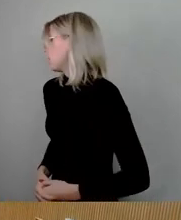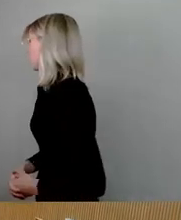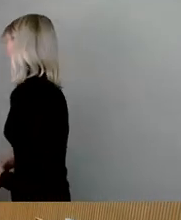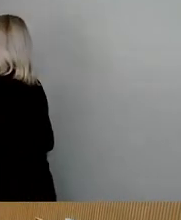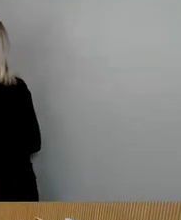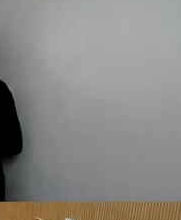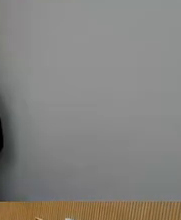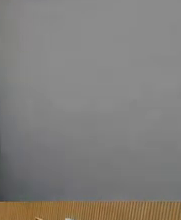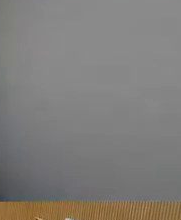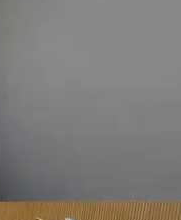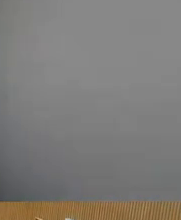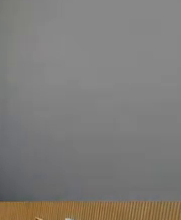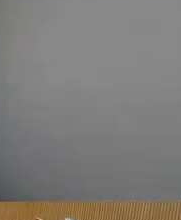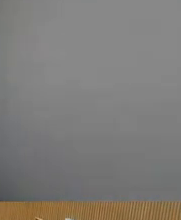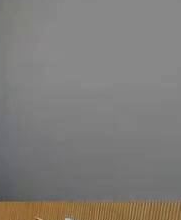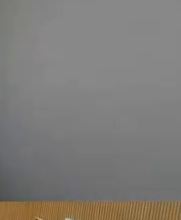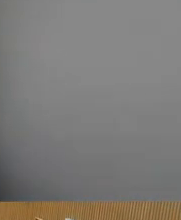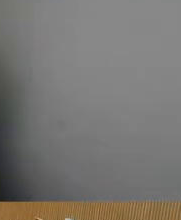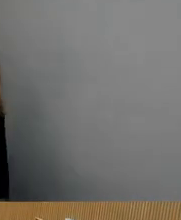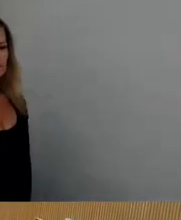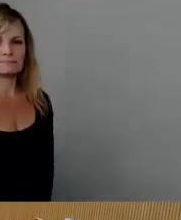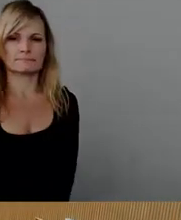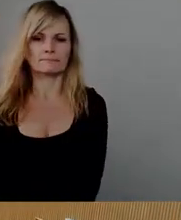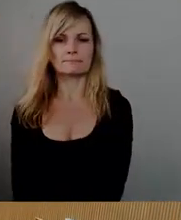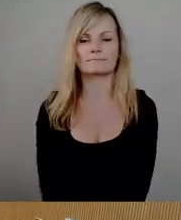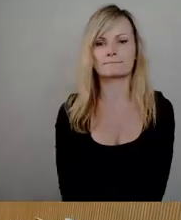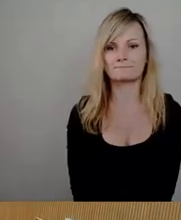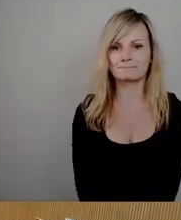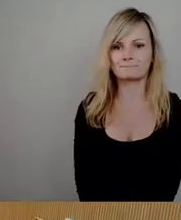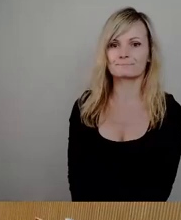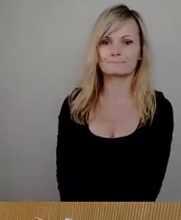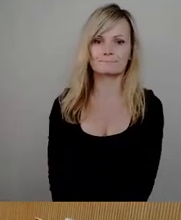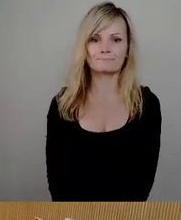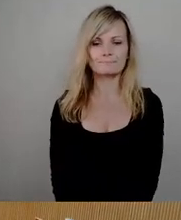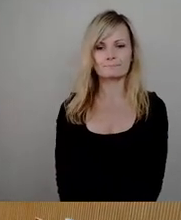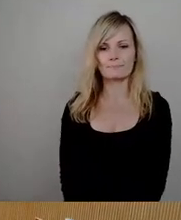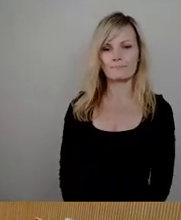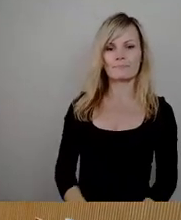Okay, weitere Wortmeldungen sehe ich nicht. Dann Schlusswort des Einreichers. Bitte schön, Herr Schäuber.